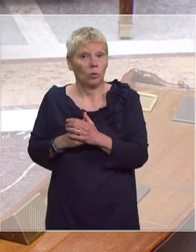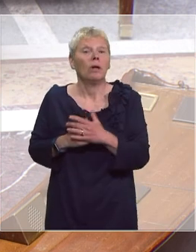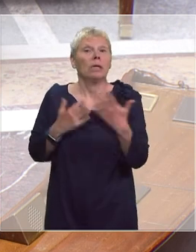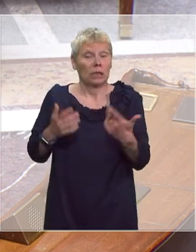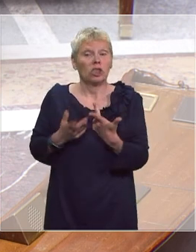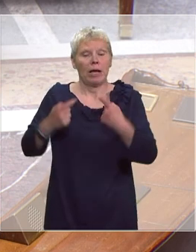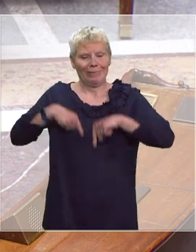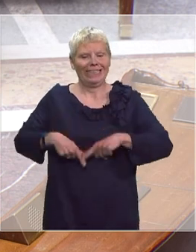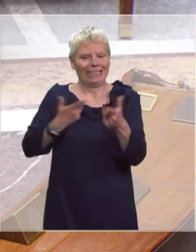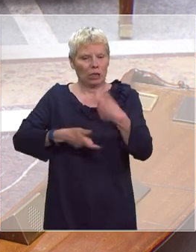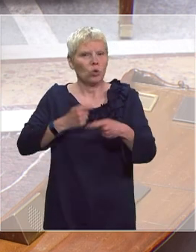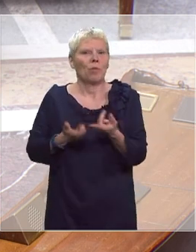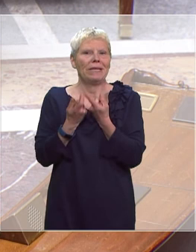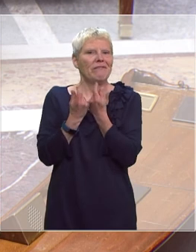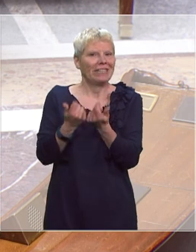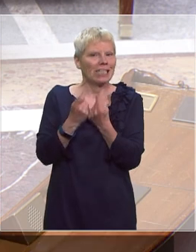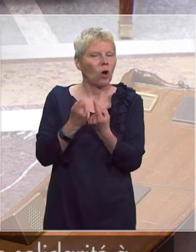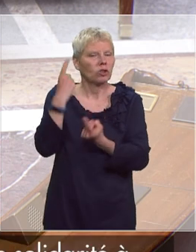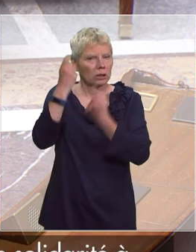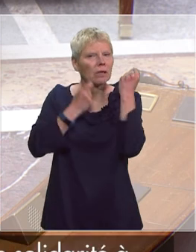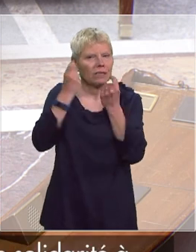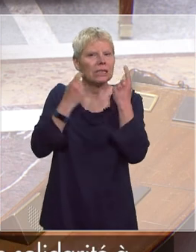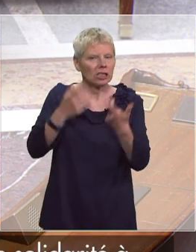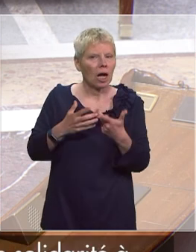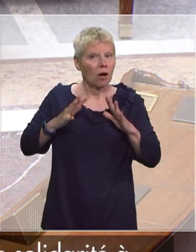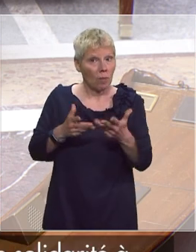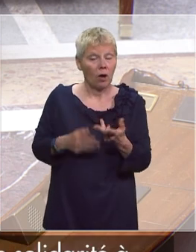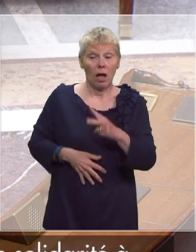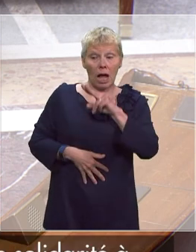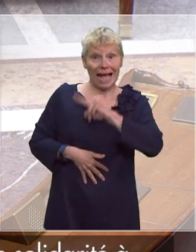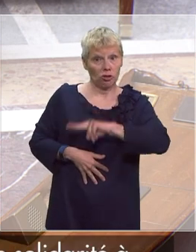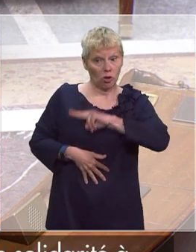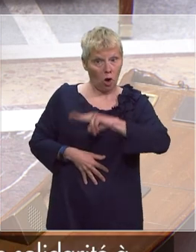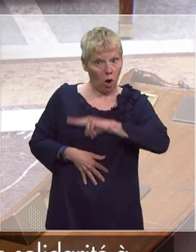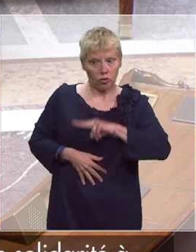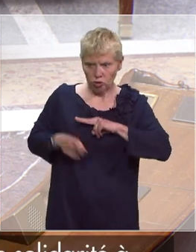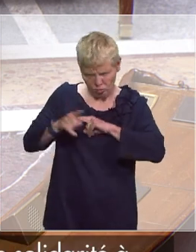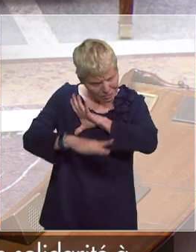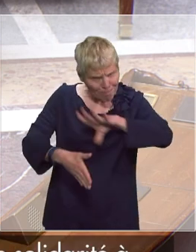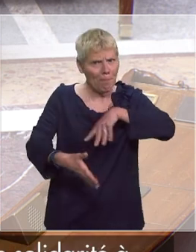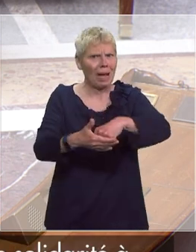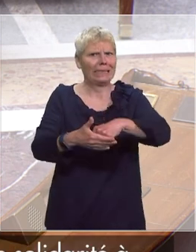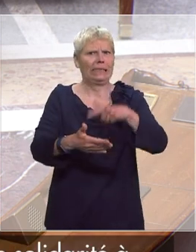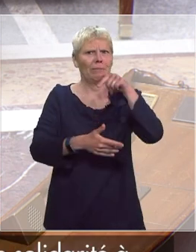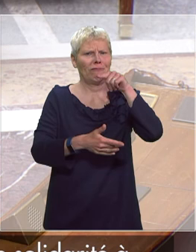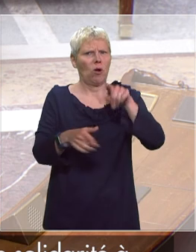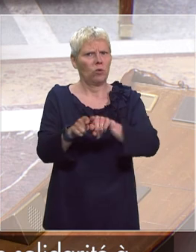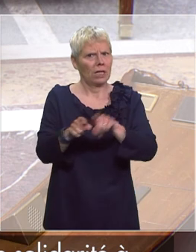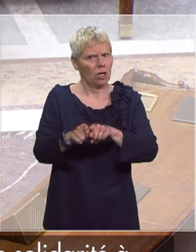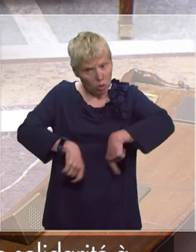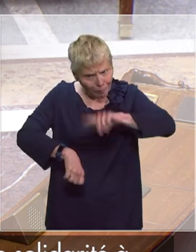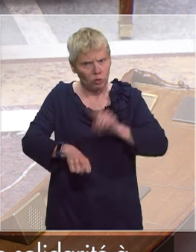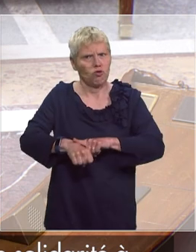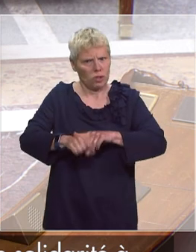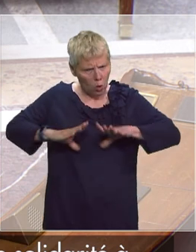par le ministre de l'Economie et des Finances pour faire en sorte que cette participation des assureurs soit immédiate, concrète et